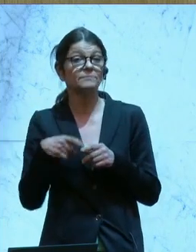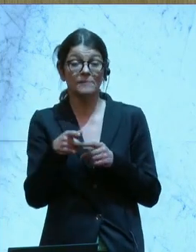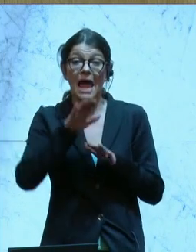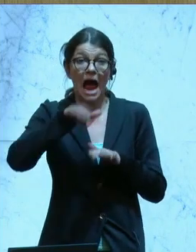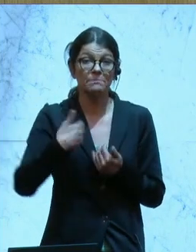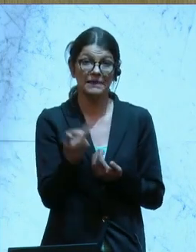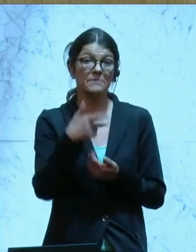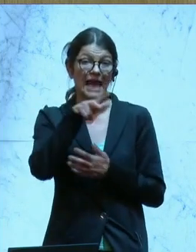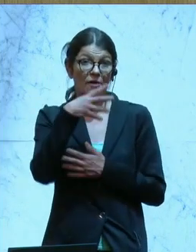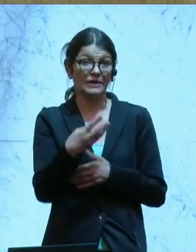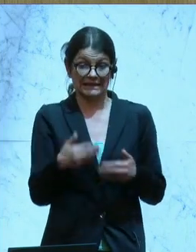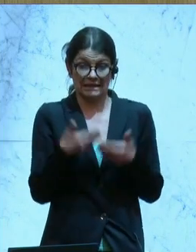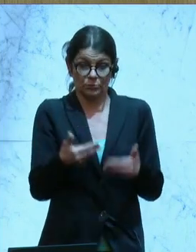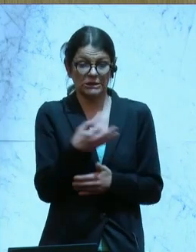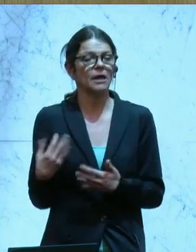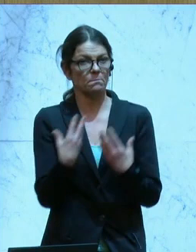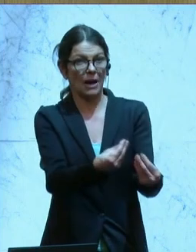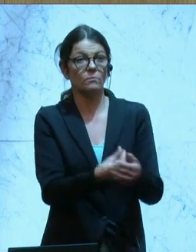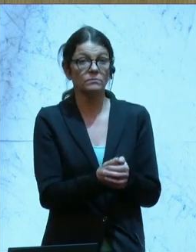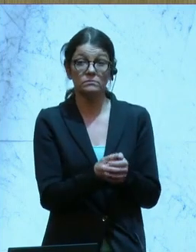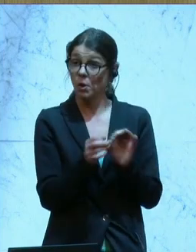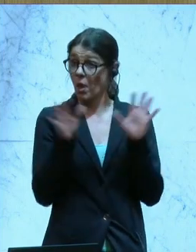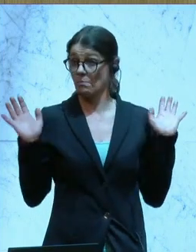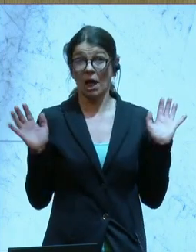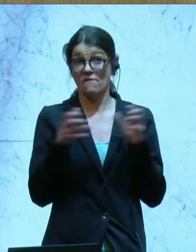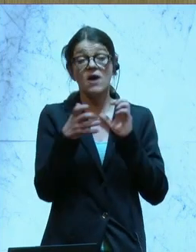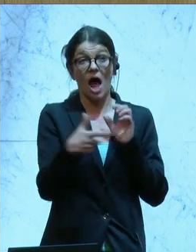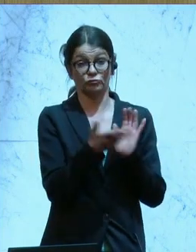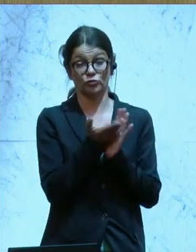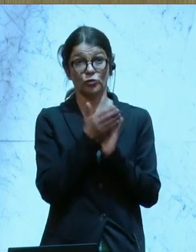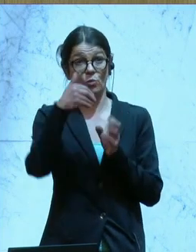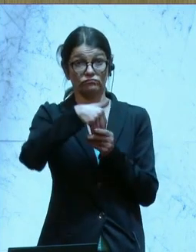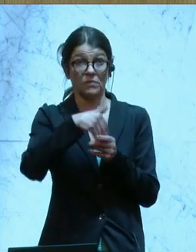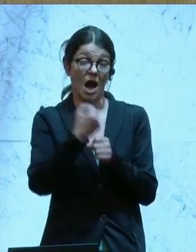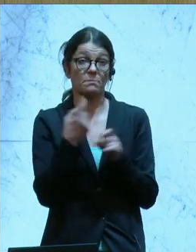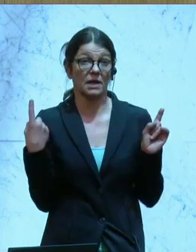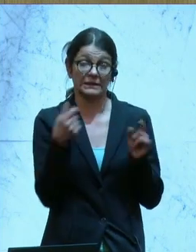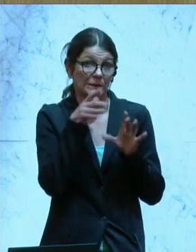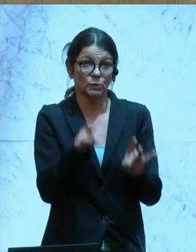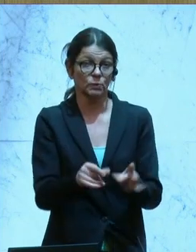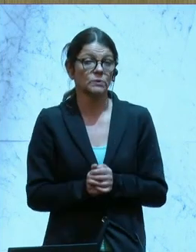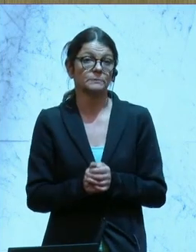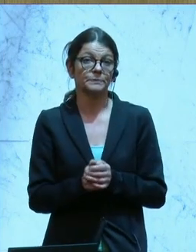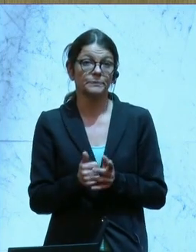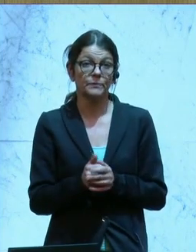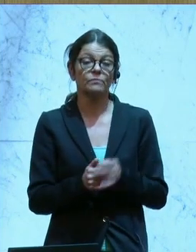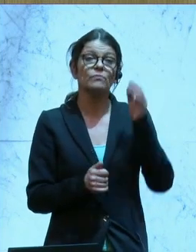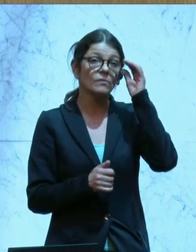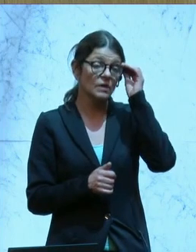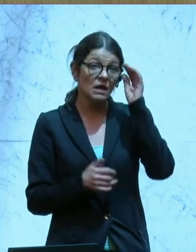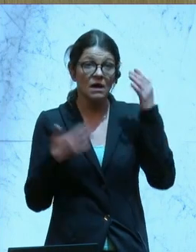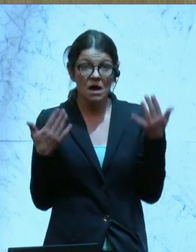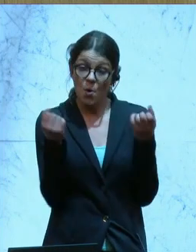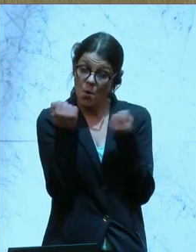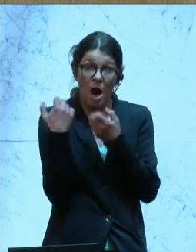ihrem 43. Geburtstag. Und das unabhängig davon, wie lange Sie schon im Betrieb arbeiten und beschäftigt sind. Das ist eine